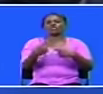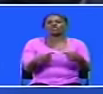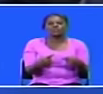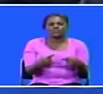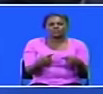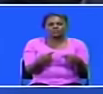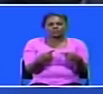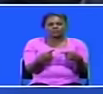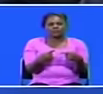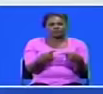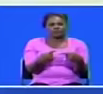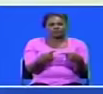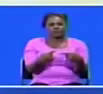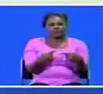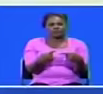Kwa hivyo